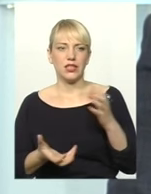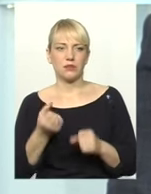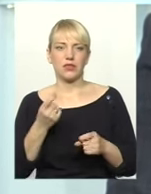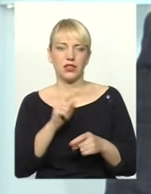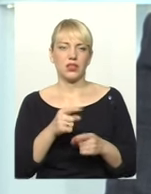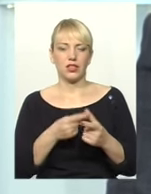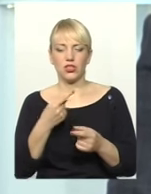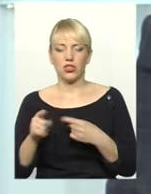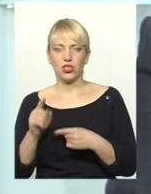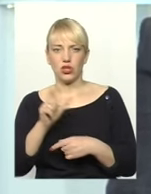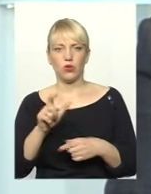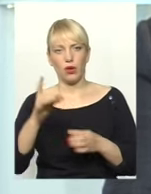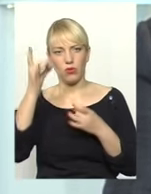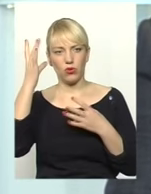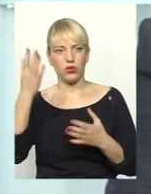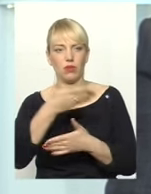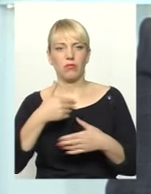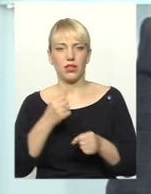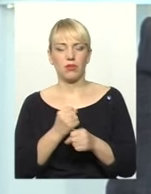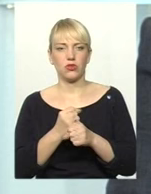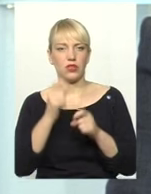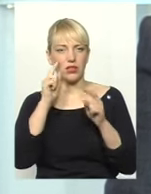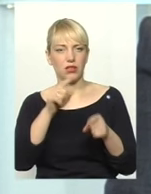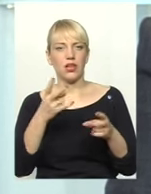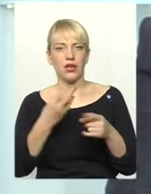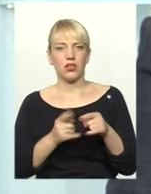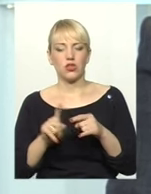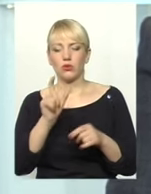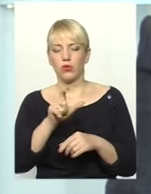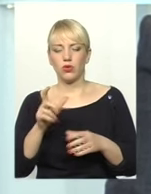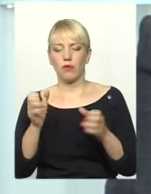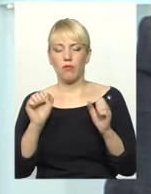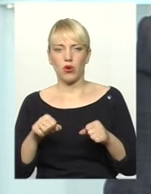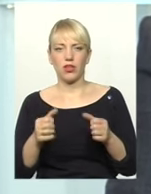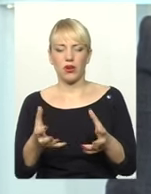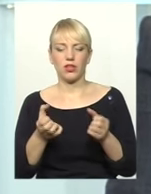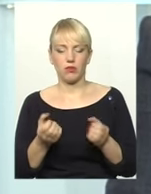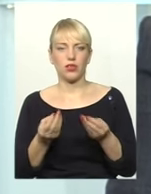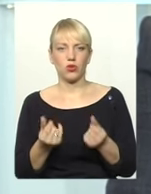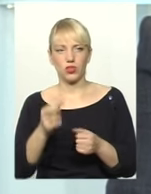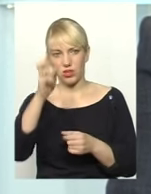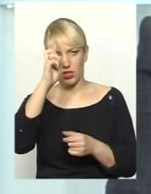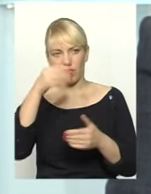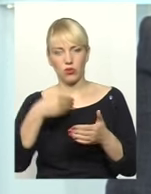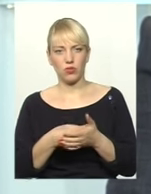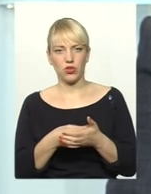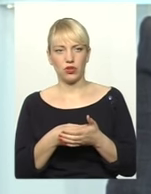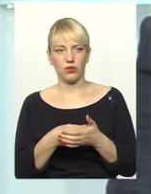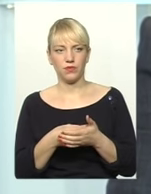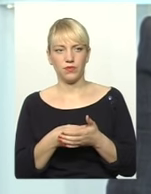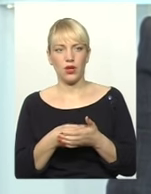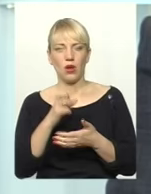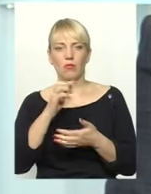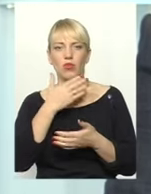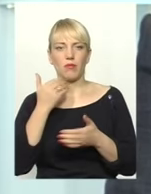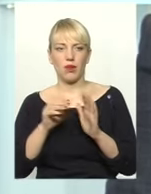інших людей. По культурі ми напрацюємо на те, щоб мали можливість одержати кошти з державного бюджету, бо